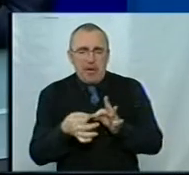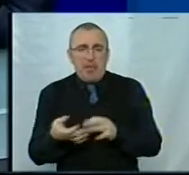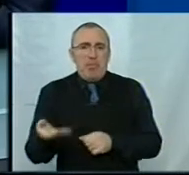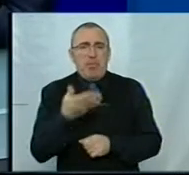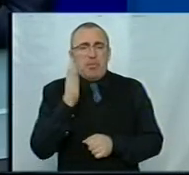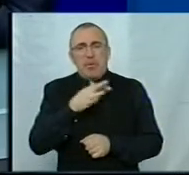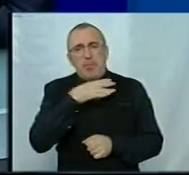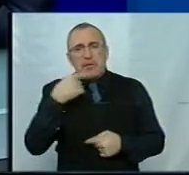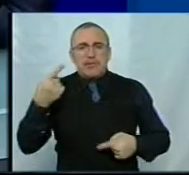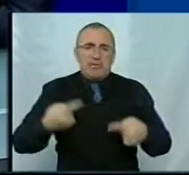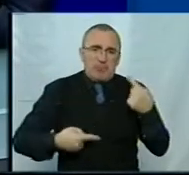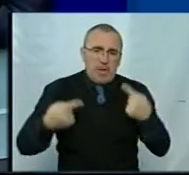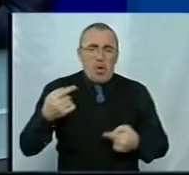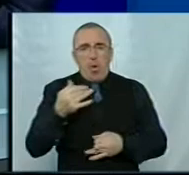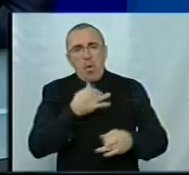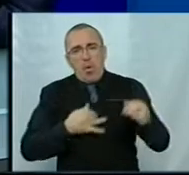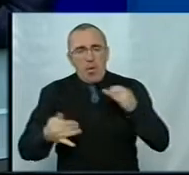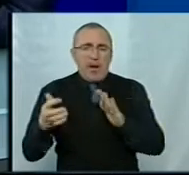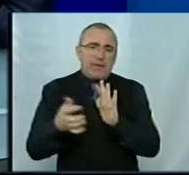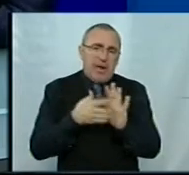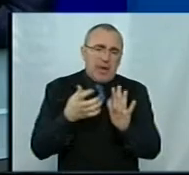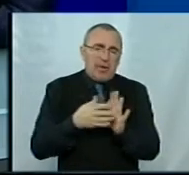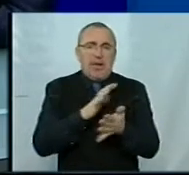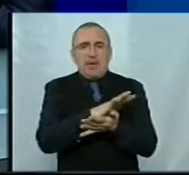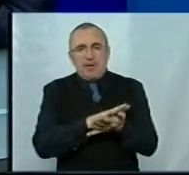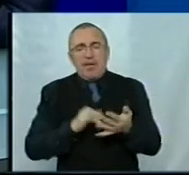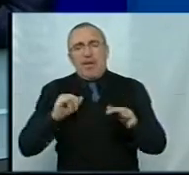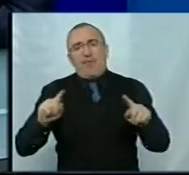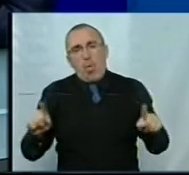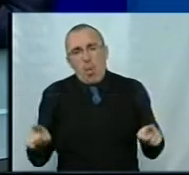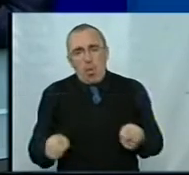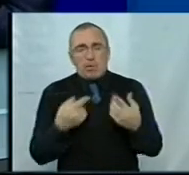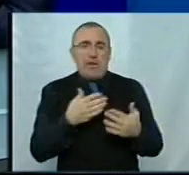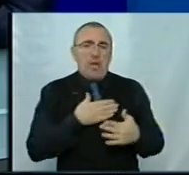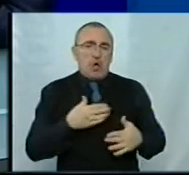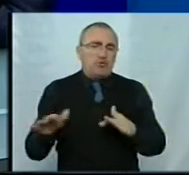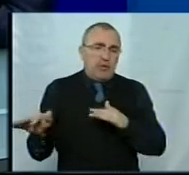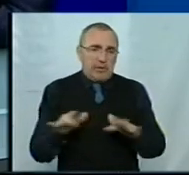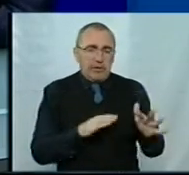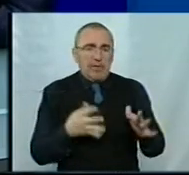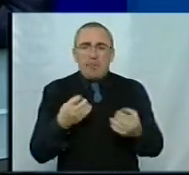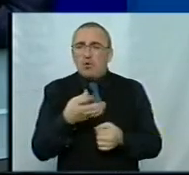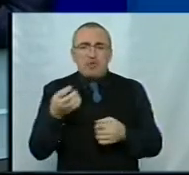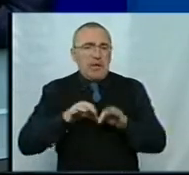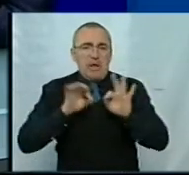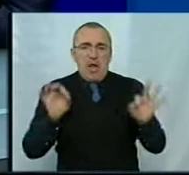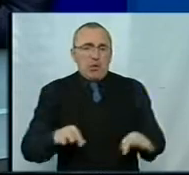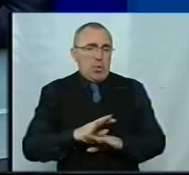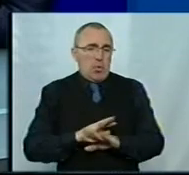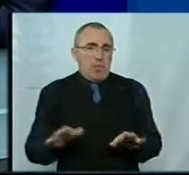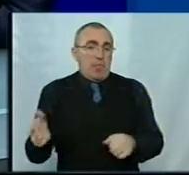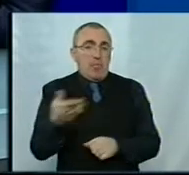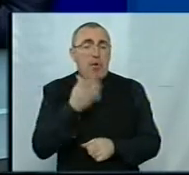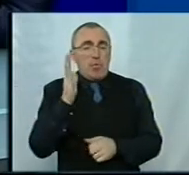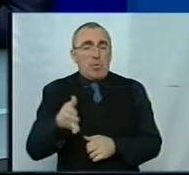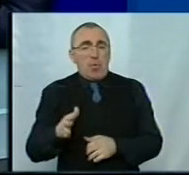багато сперечатися і говорити про якісь недоліки і так далі, і організації, і наших дій, тому що ми ще не досвідчені, і ми будемо